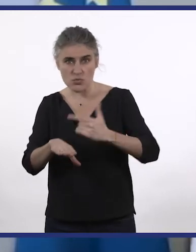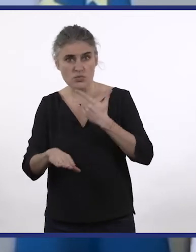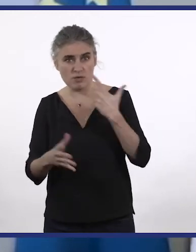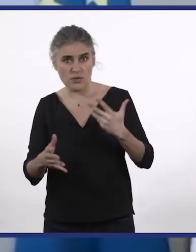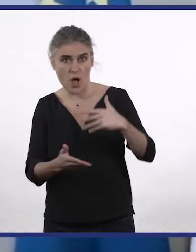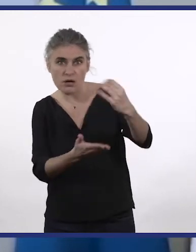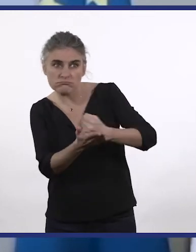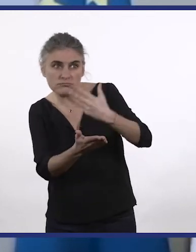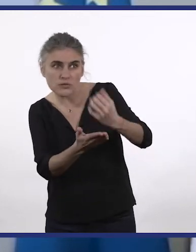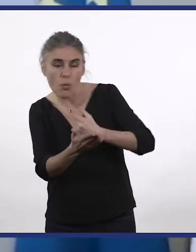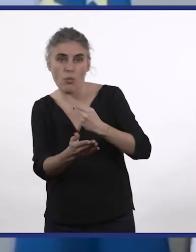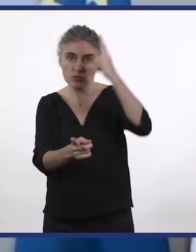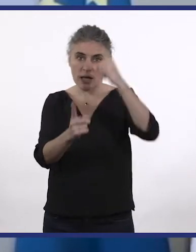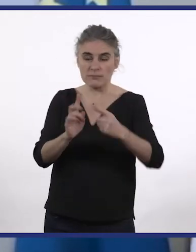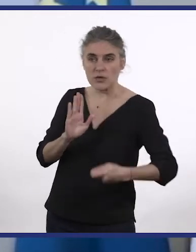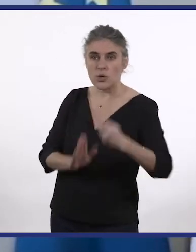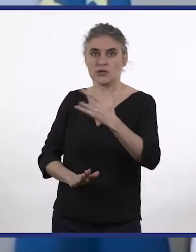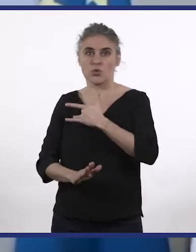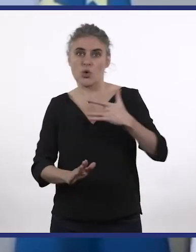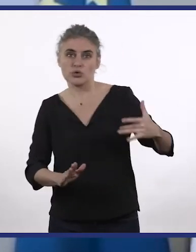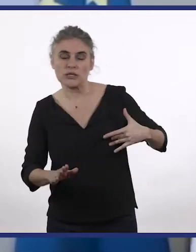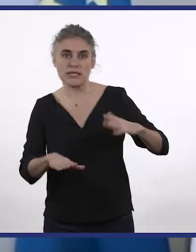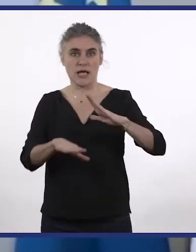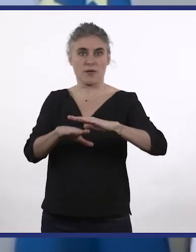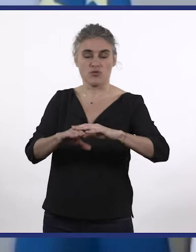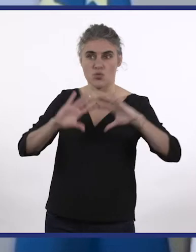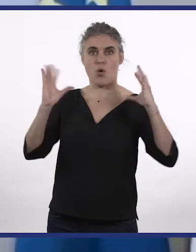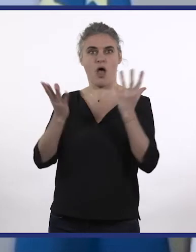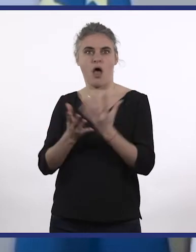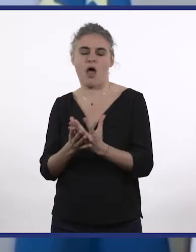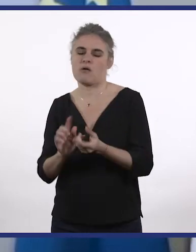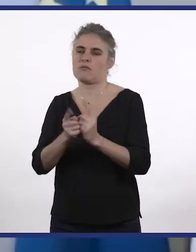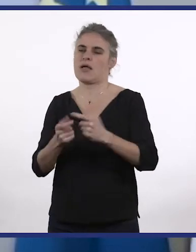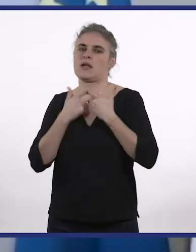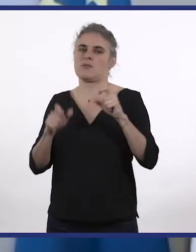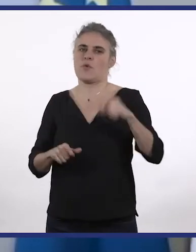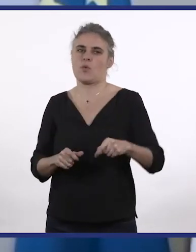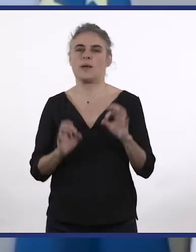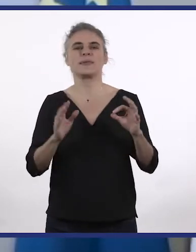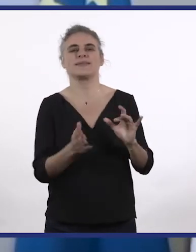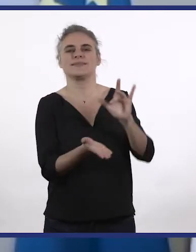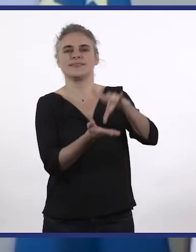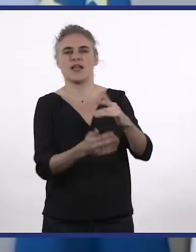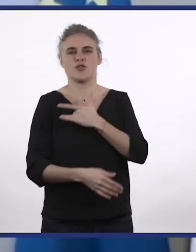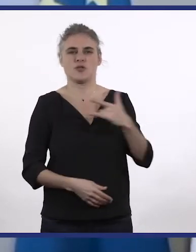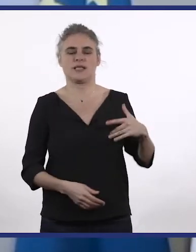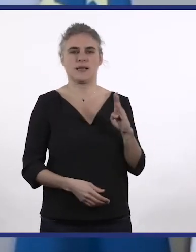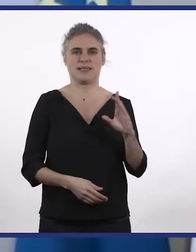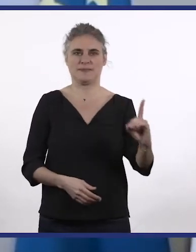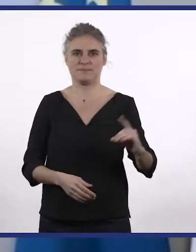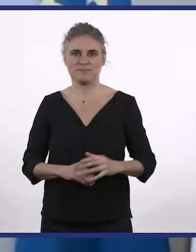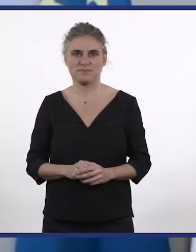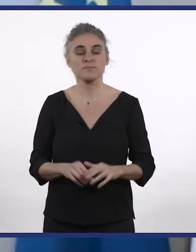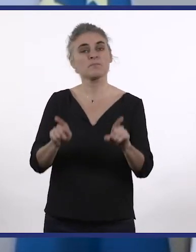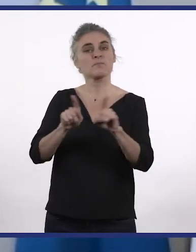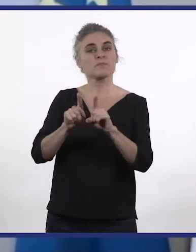accessibles les campagnes d'information, d'éducation et de prévention en santé, comme le fait Santé BD. Enfin, je suis pleinement engagée à